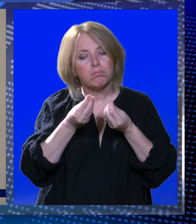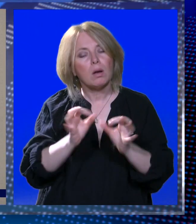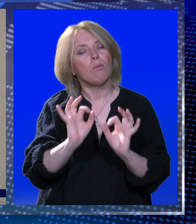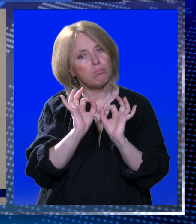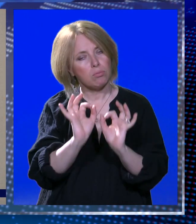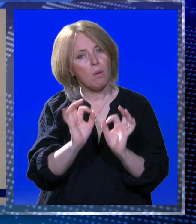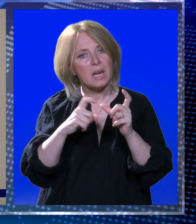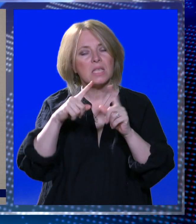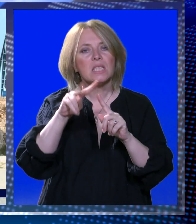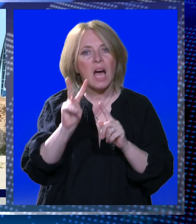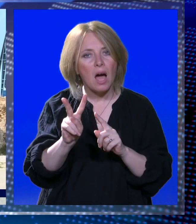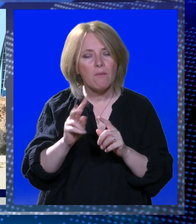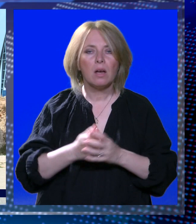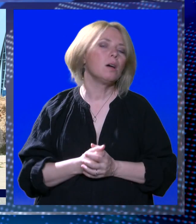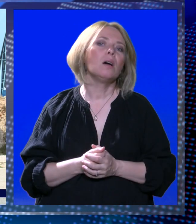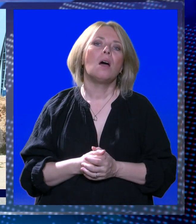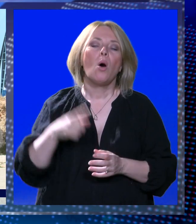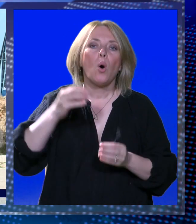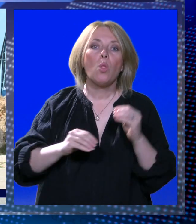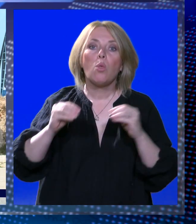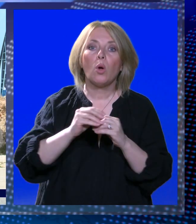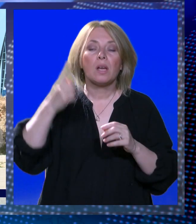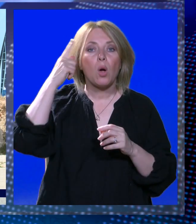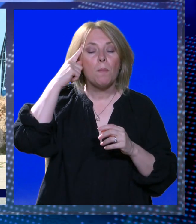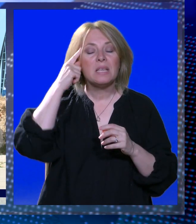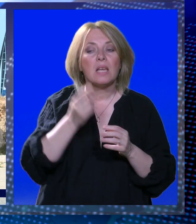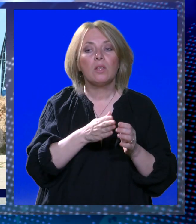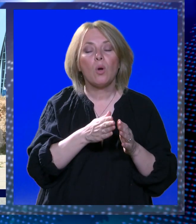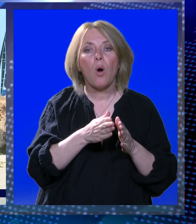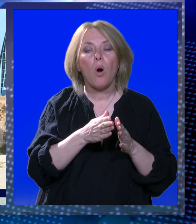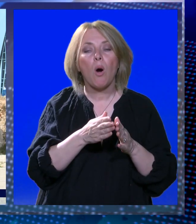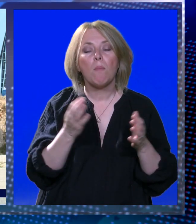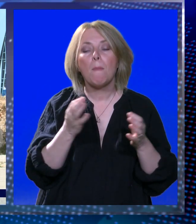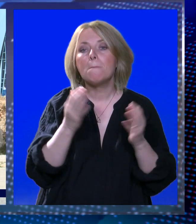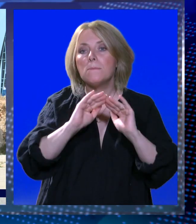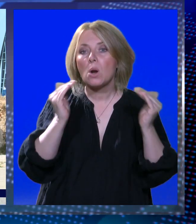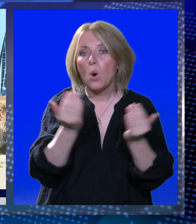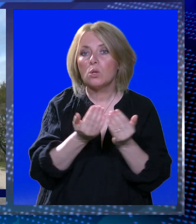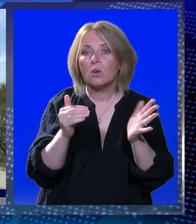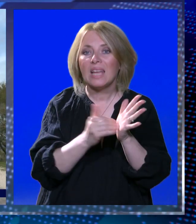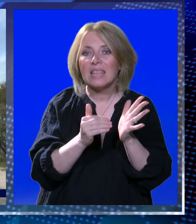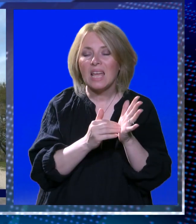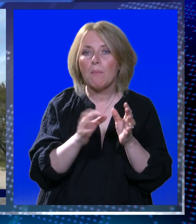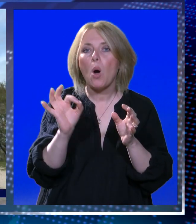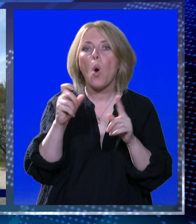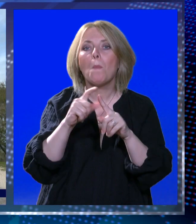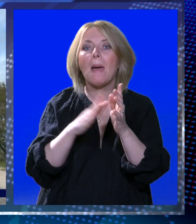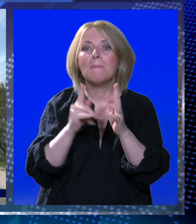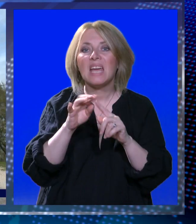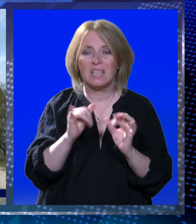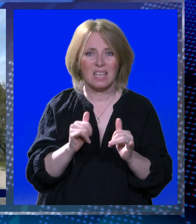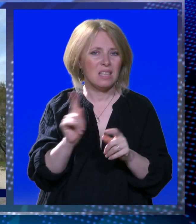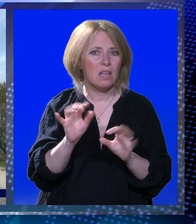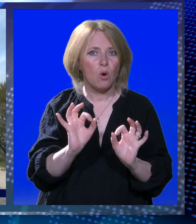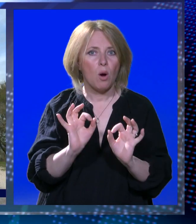jedinice lokalne samoprave. Dodaje kako smatre da se radi o izvan rednom prostoru kojeg treba oplemeniti jer nije o adekvatnom stanju.